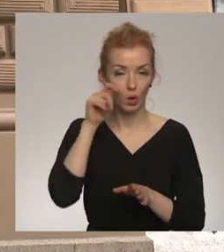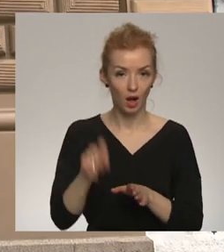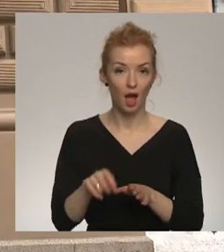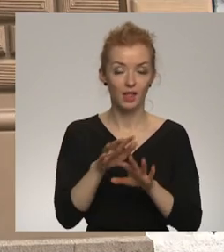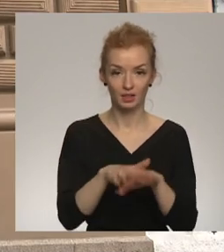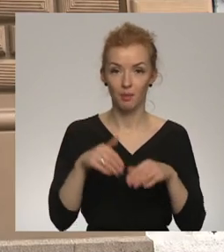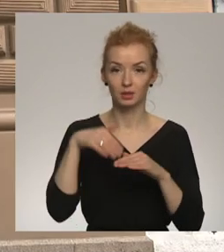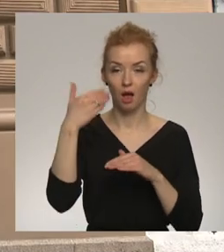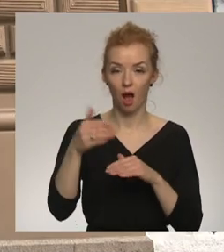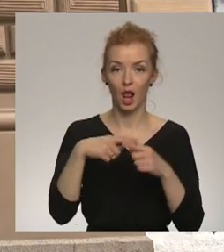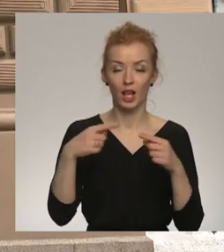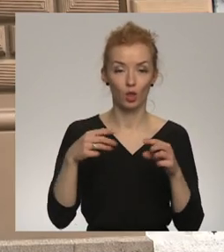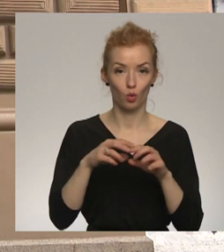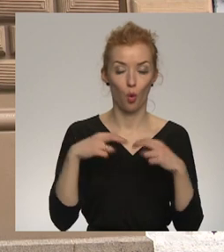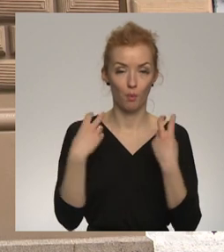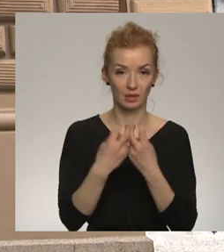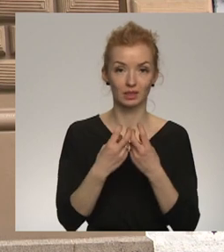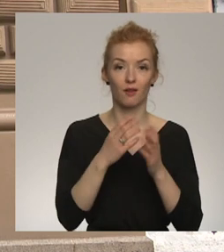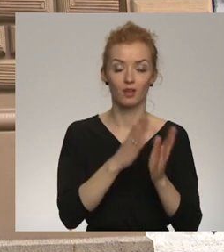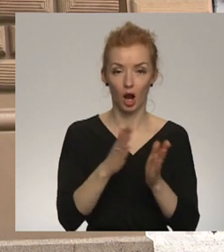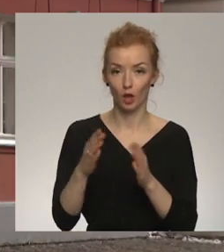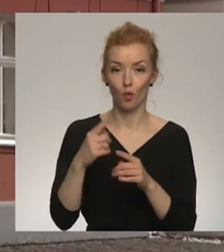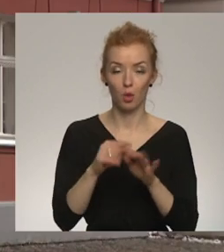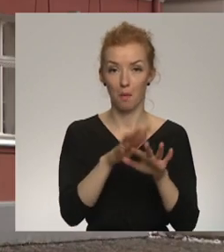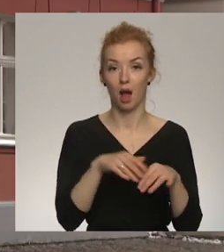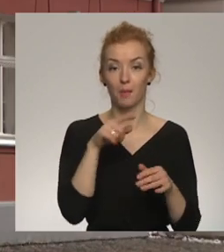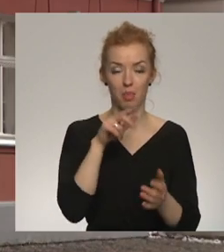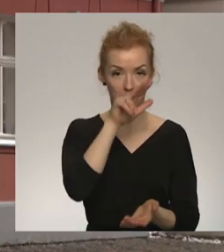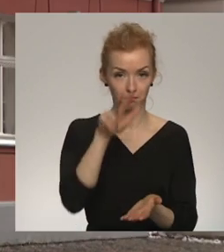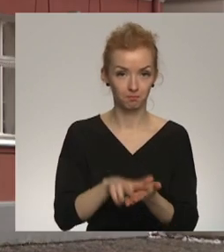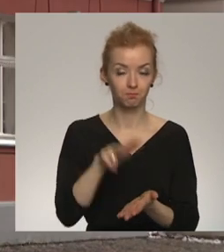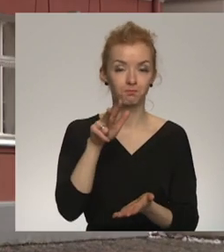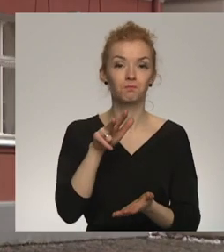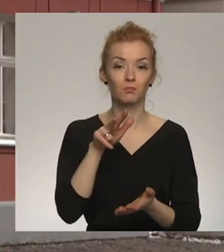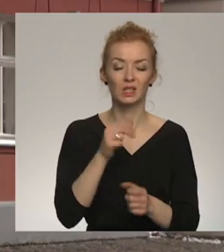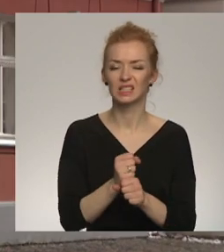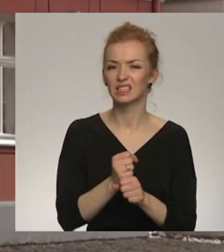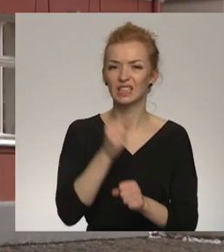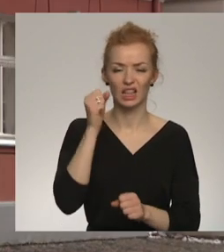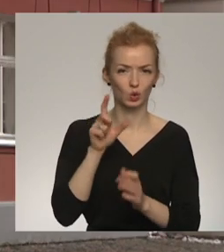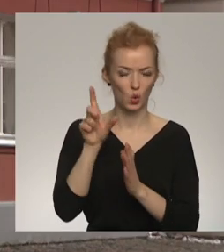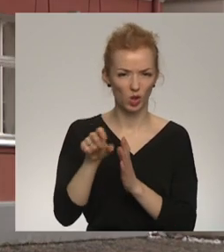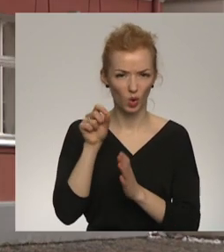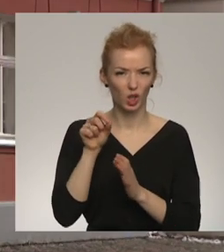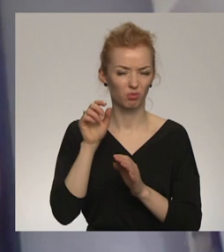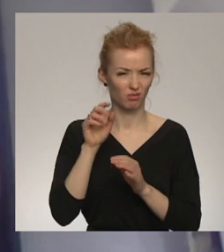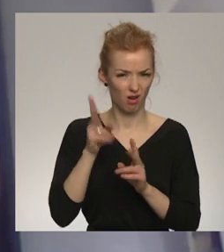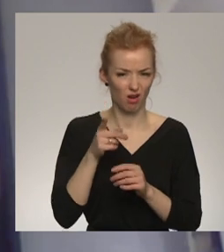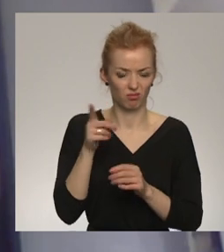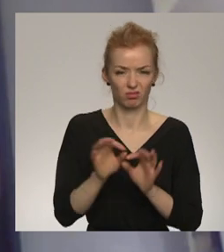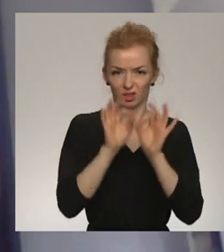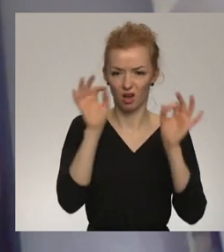Sājumas ārlietu komisijas sagatavotajā un vēlāk parlamenta pieņemtajā paziņojumā pauses stingris nosodījums karadarbības sākšanai.